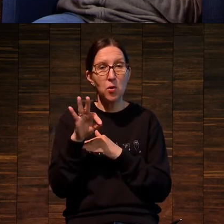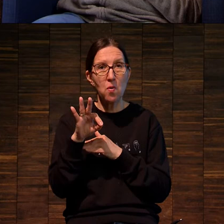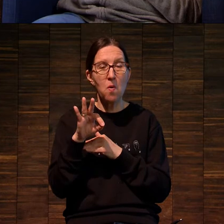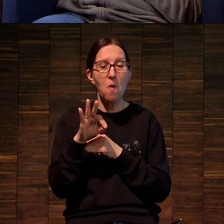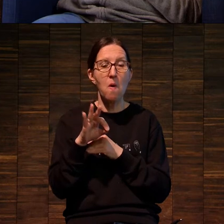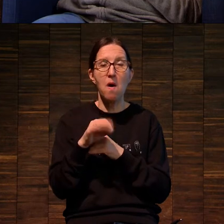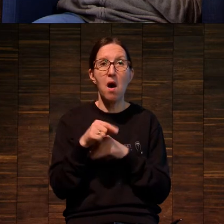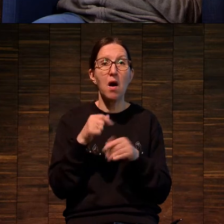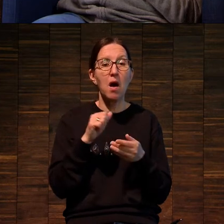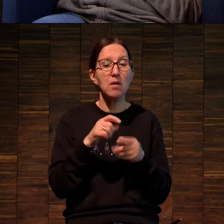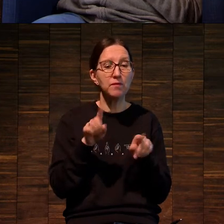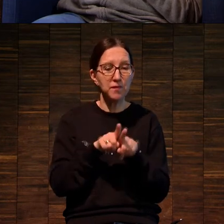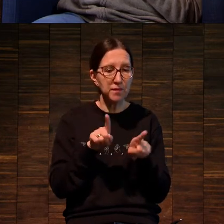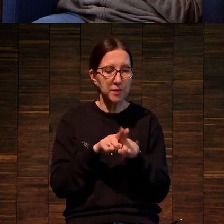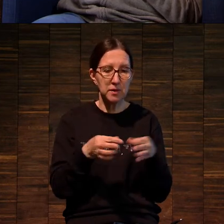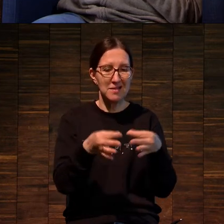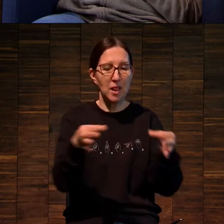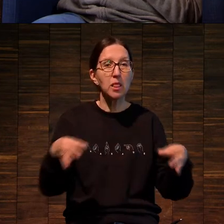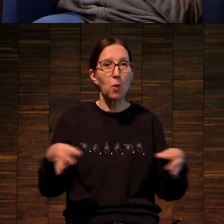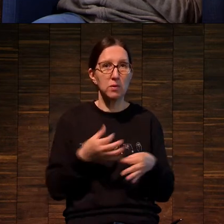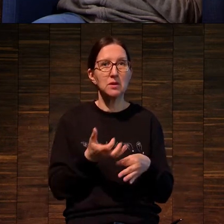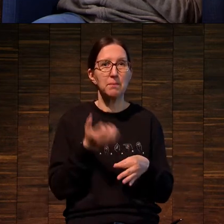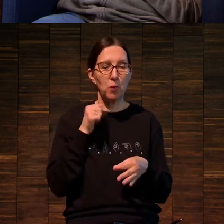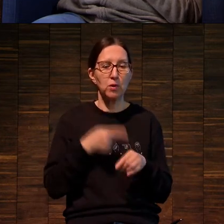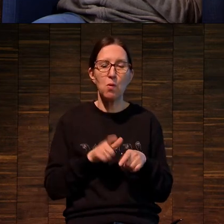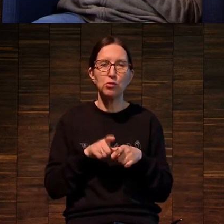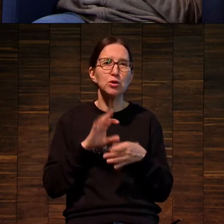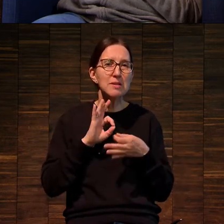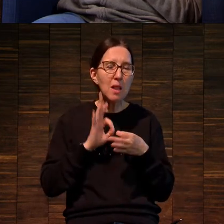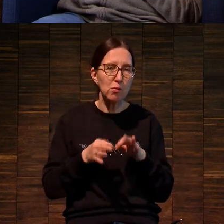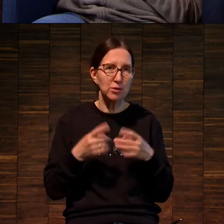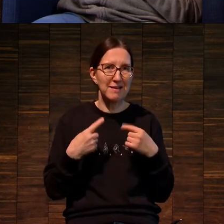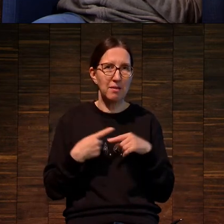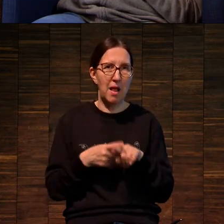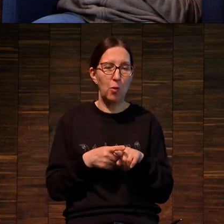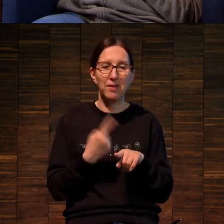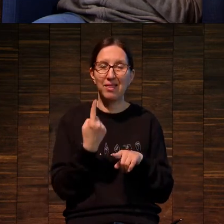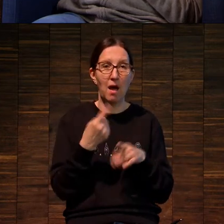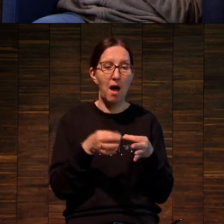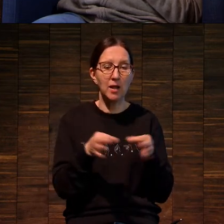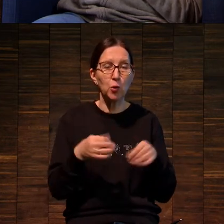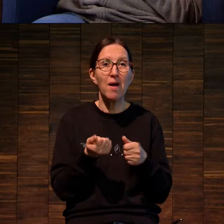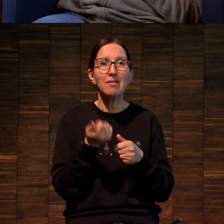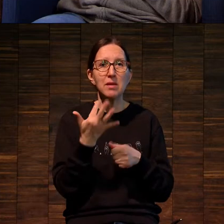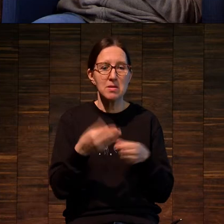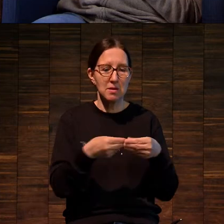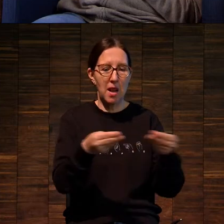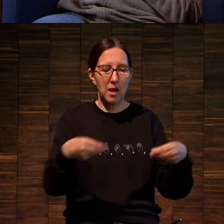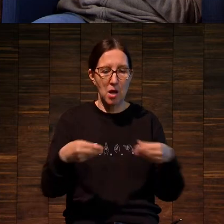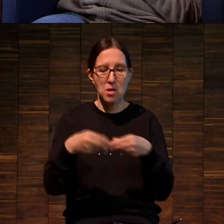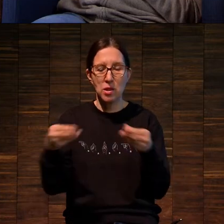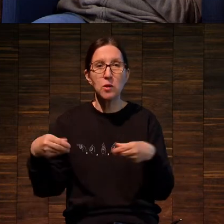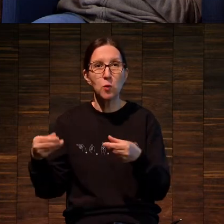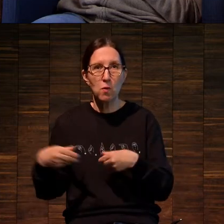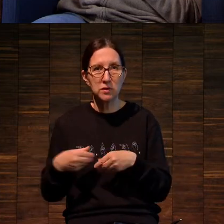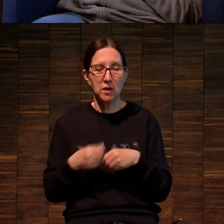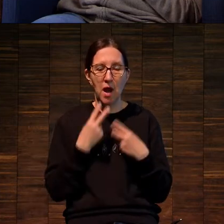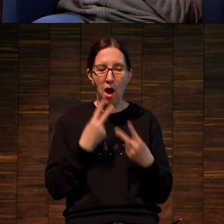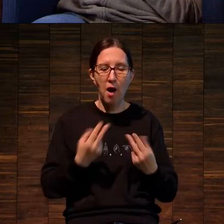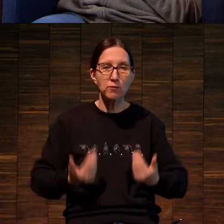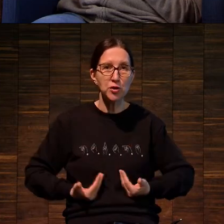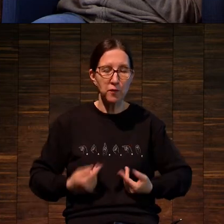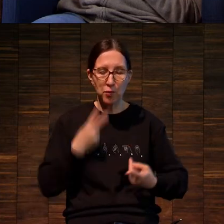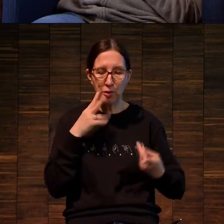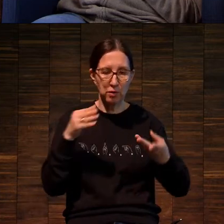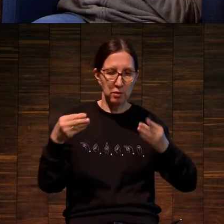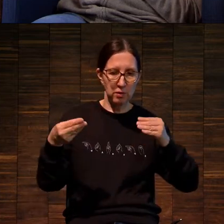нескольких досок. Это безумно сложная технология. Вживую производит впечатление какого-то нечеловеческого мерцания.